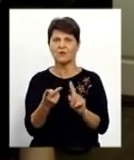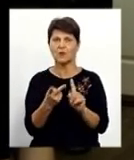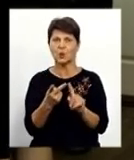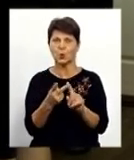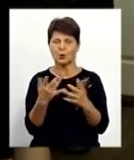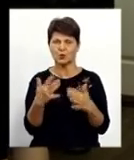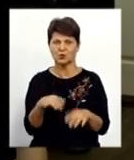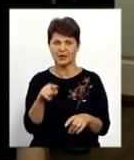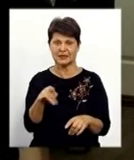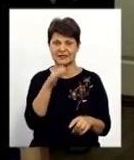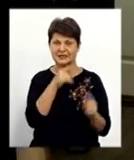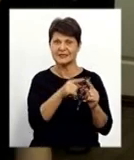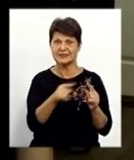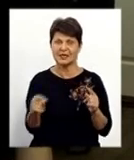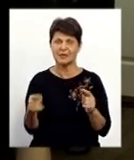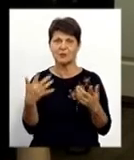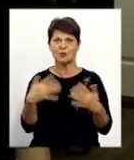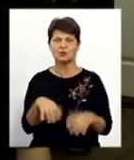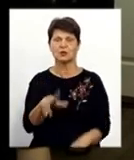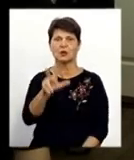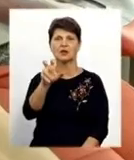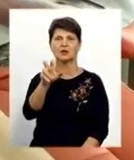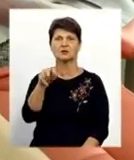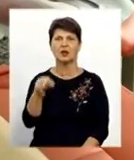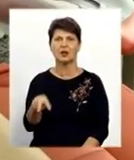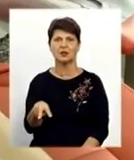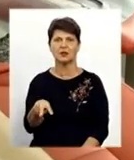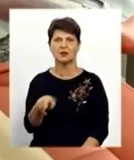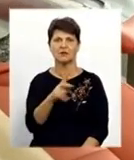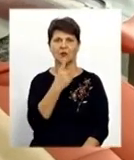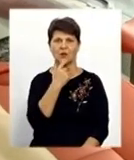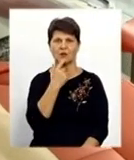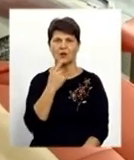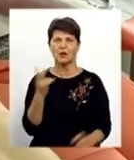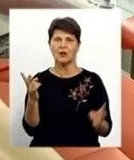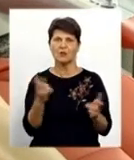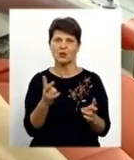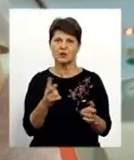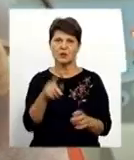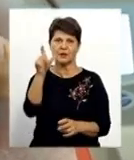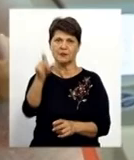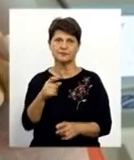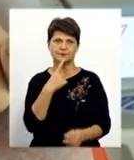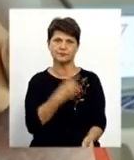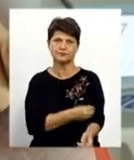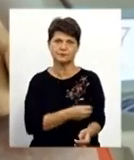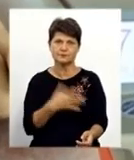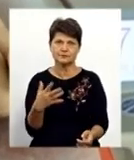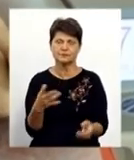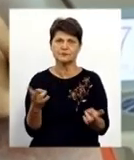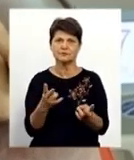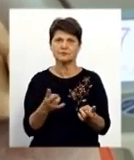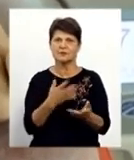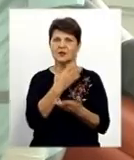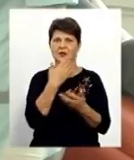здано понад 300 літрів крові. Потреба у донорах постає під час літнього періоду, коли немає виїздів в